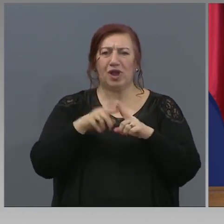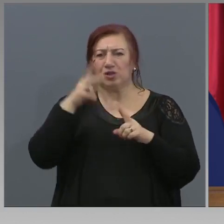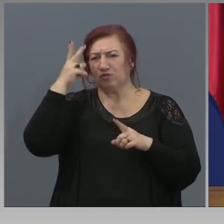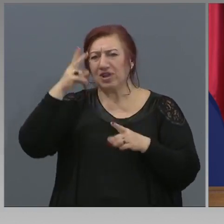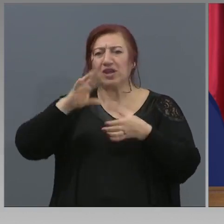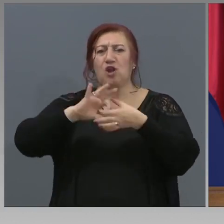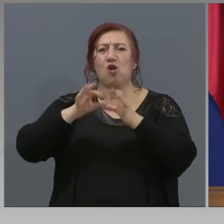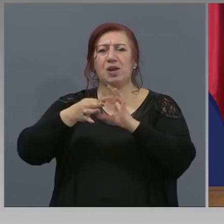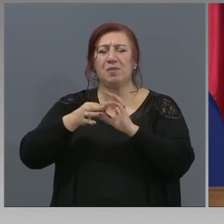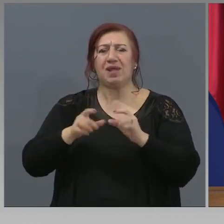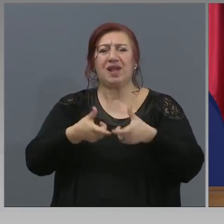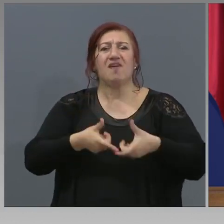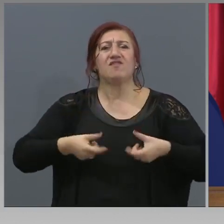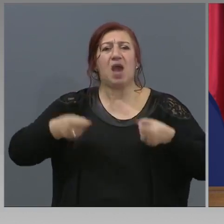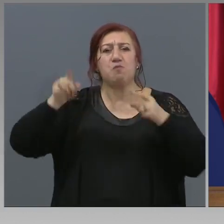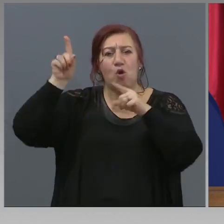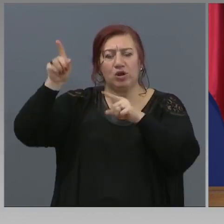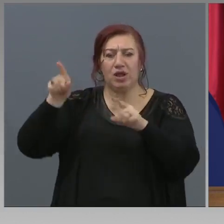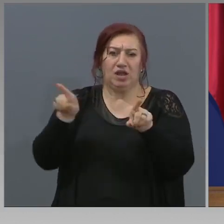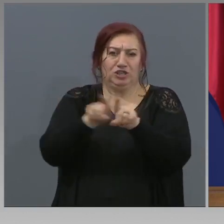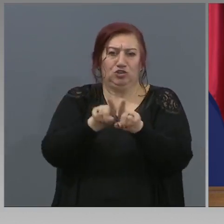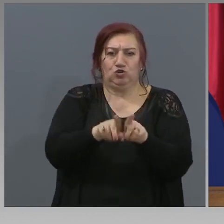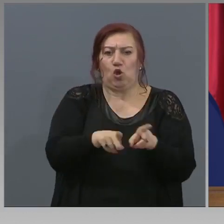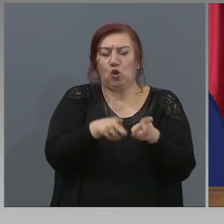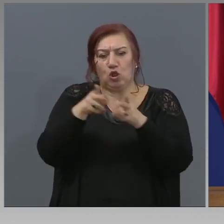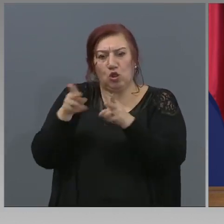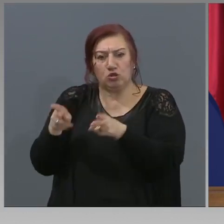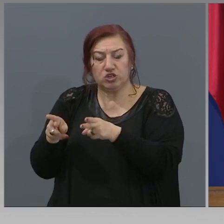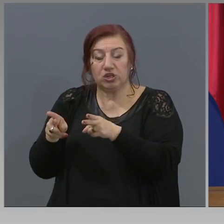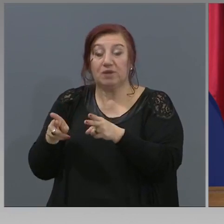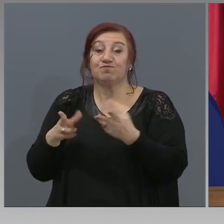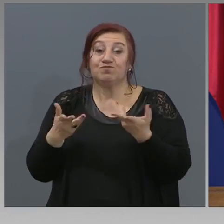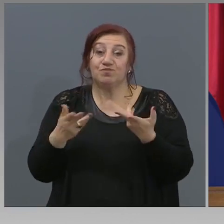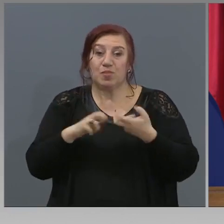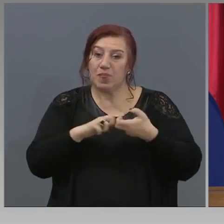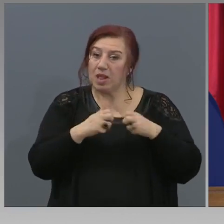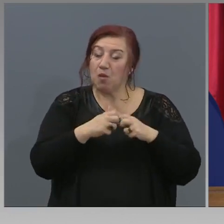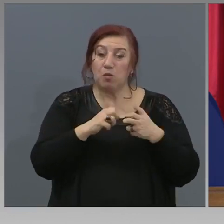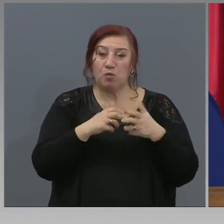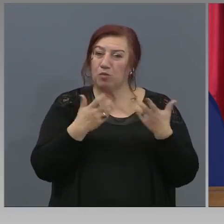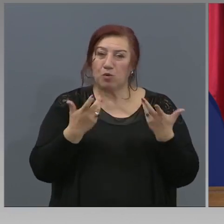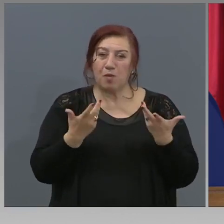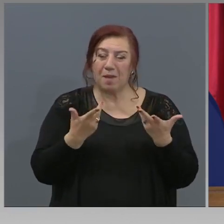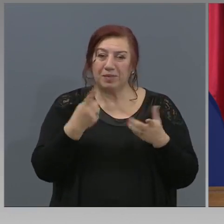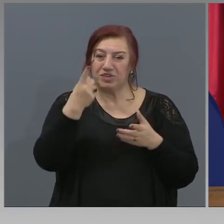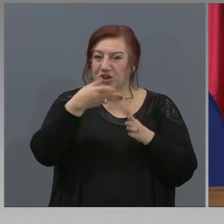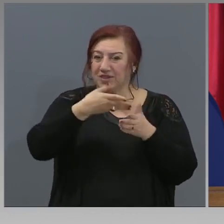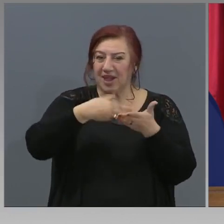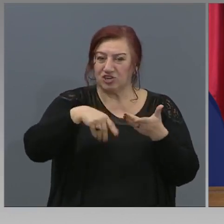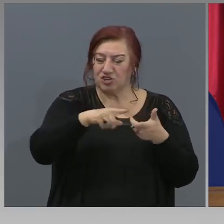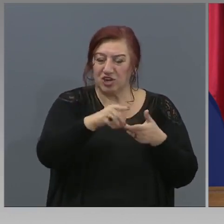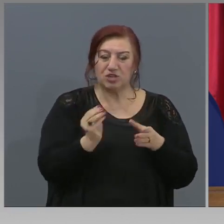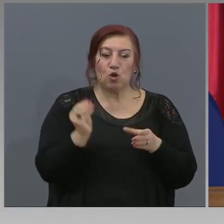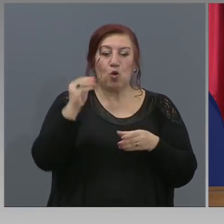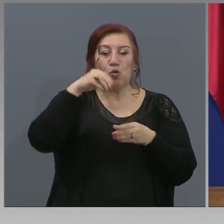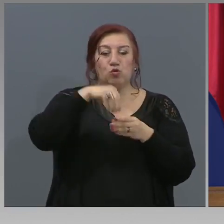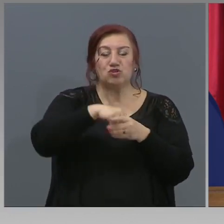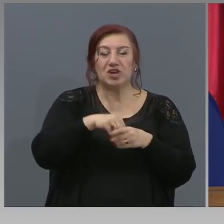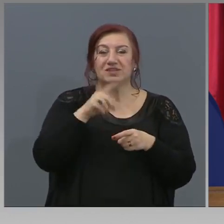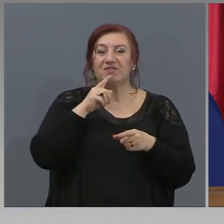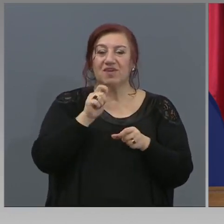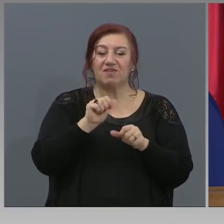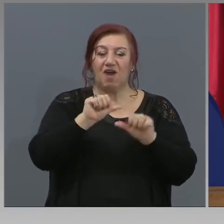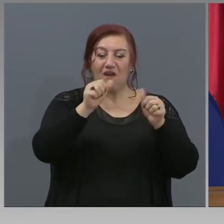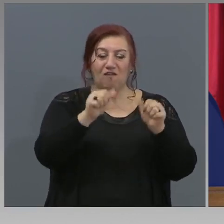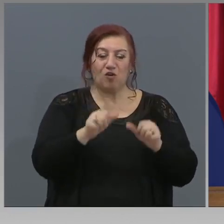дори се отложи. Проблема е, че част от тях участват в формирането